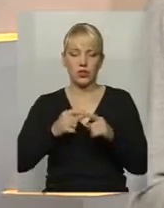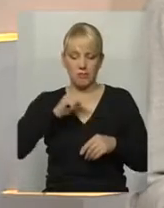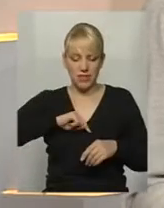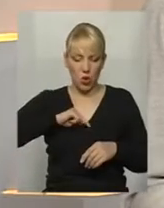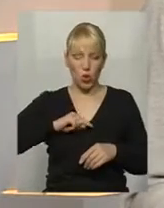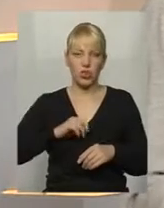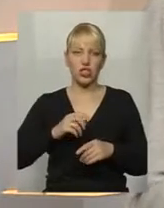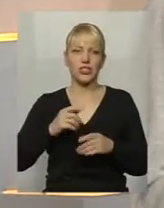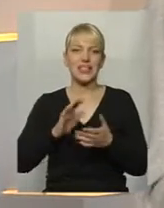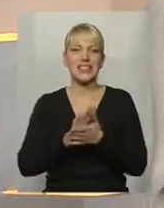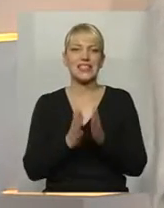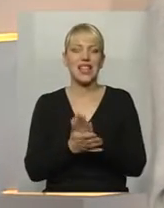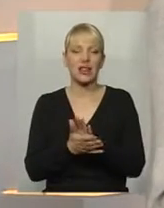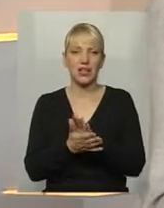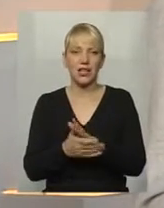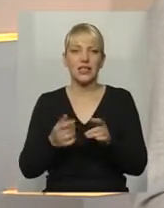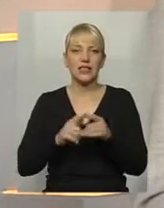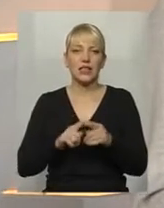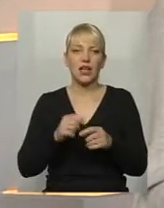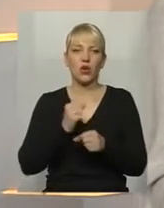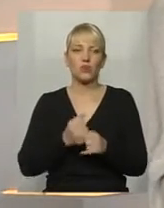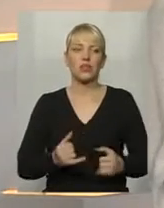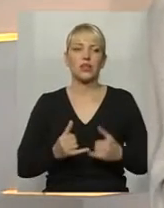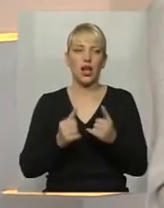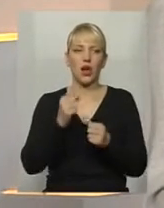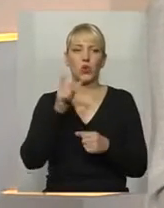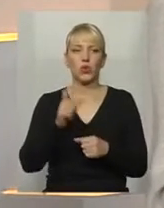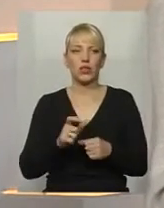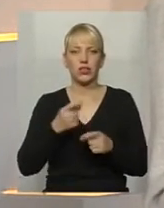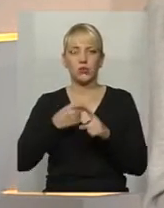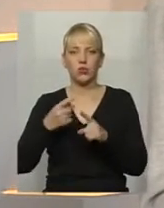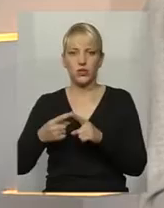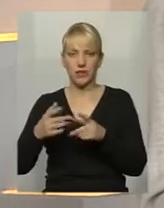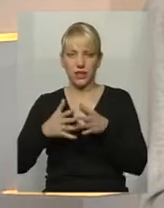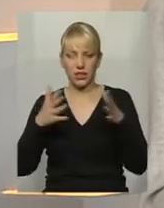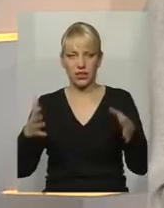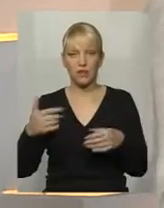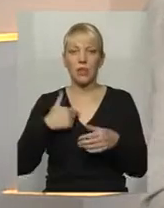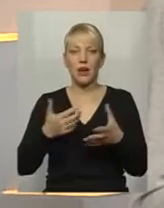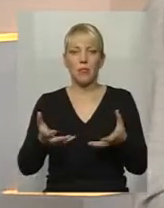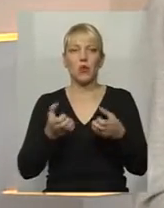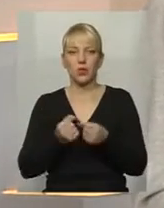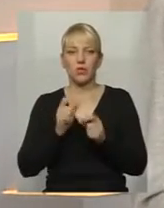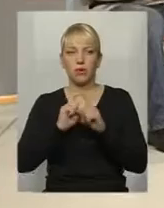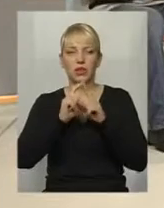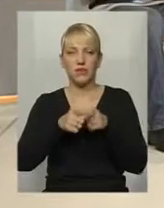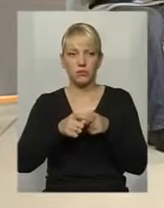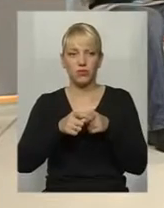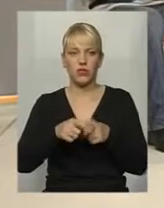це і моральний, це взагалі воно робить для людини певні плюси великі. І от ми отримали відповідь. Нам тут, наприклад,